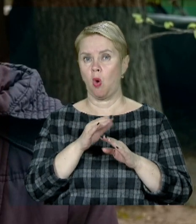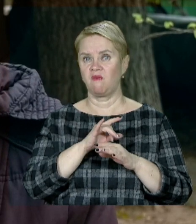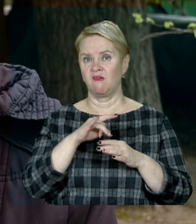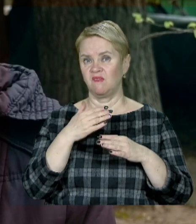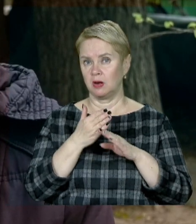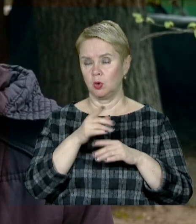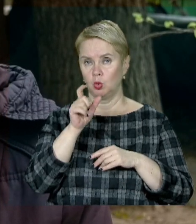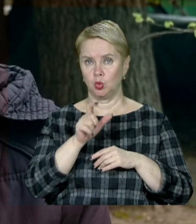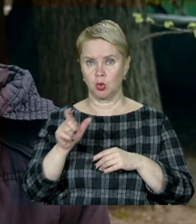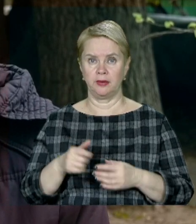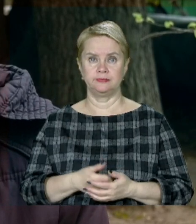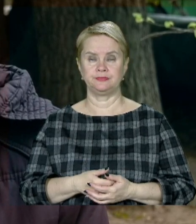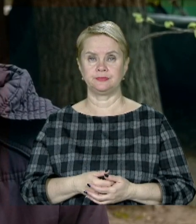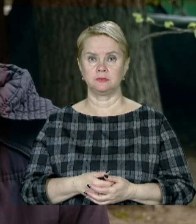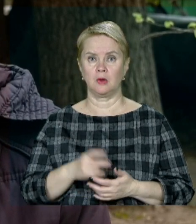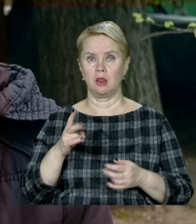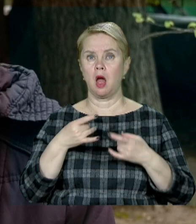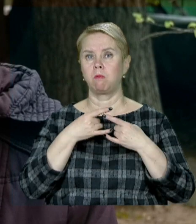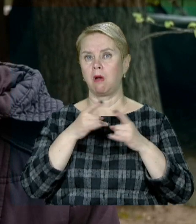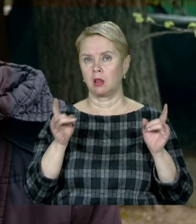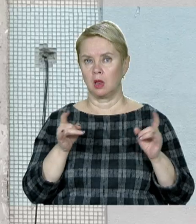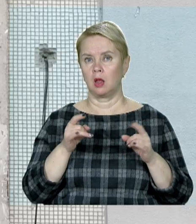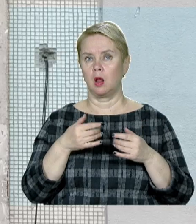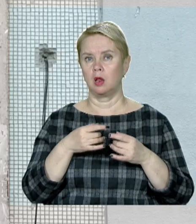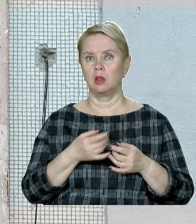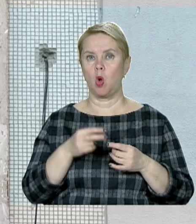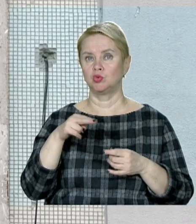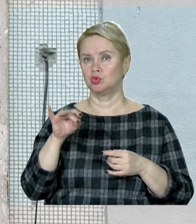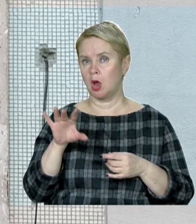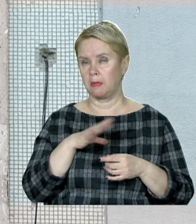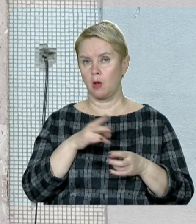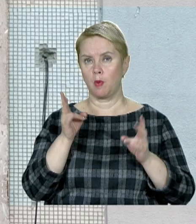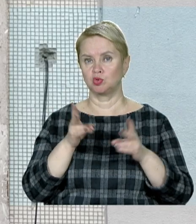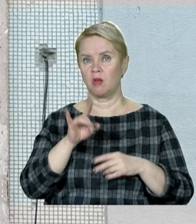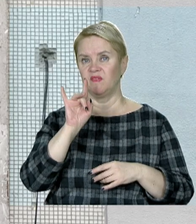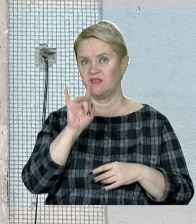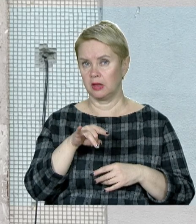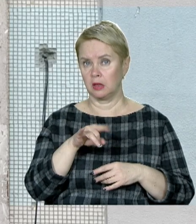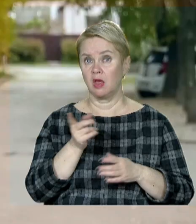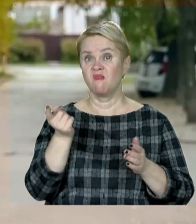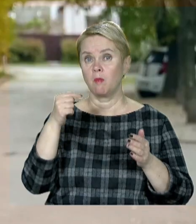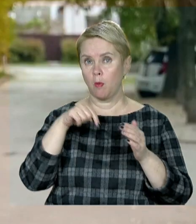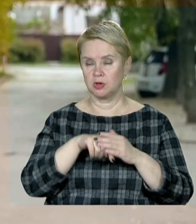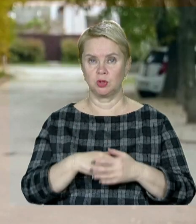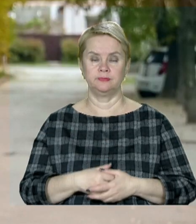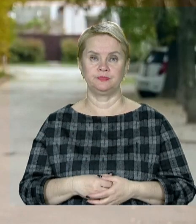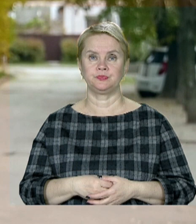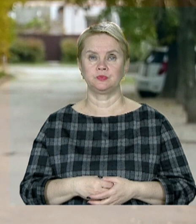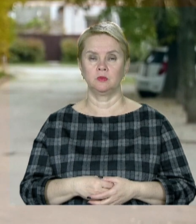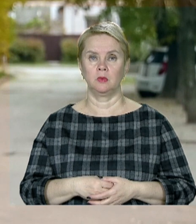у людей на балконах та лоджіях. Були пошкоджені вікна і в помешканнях. Ми